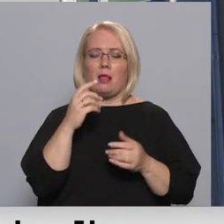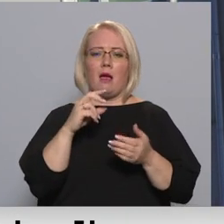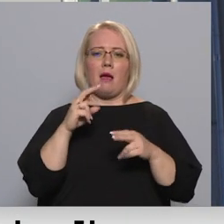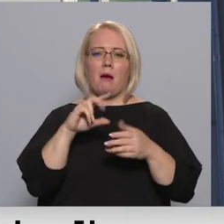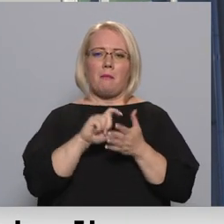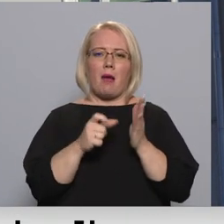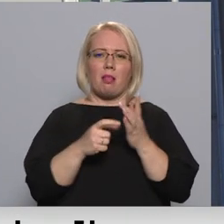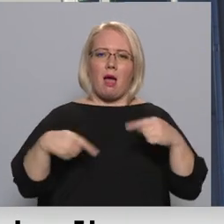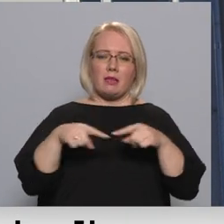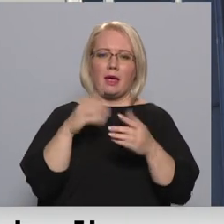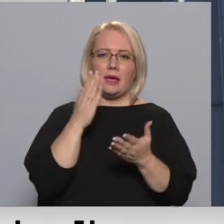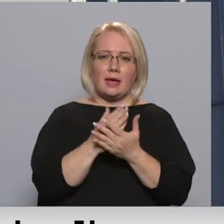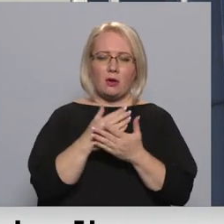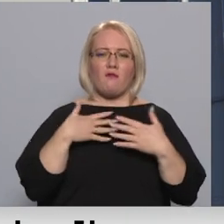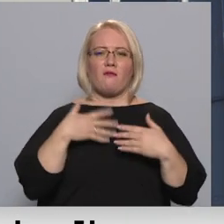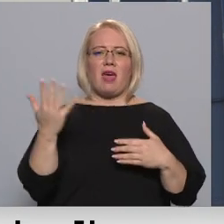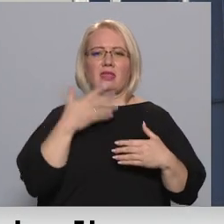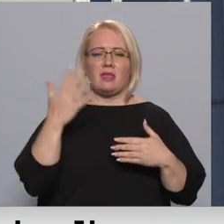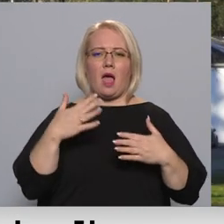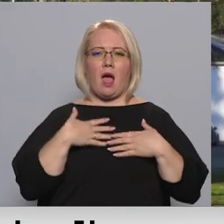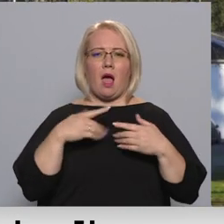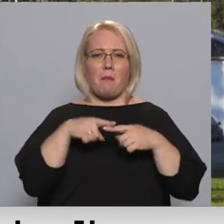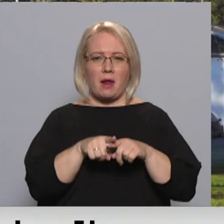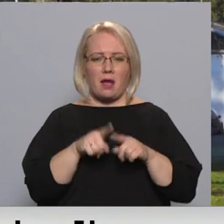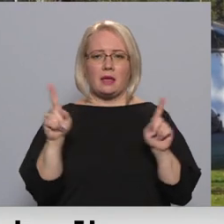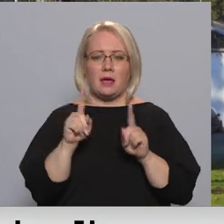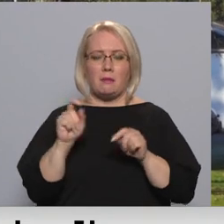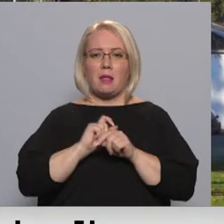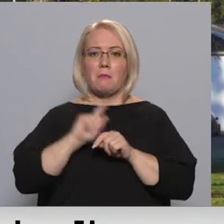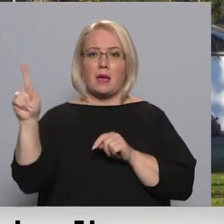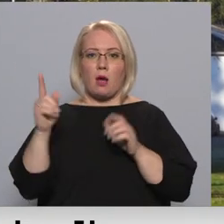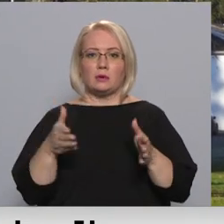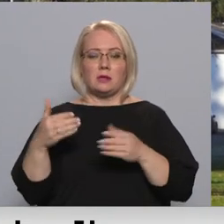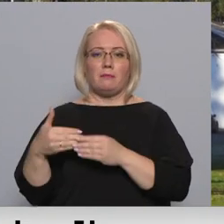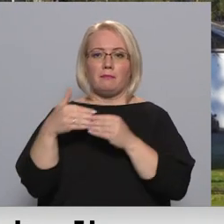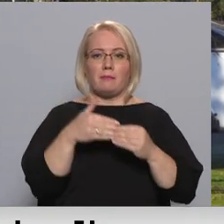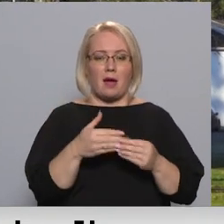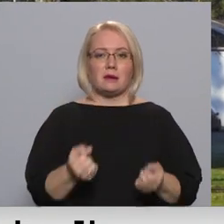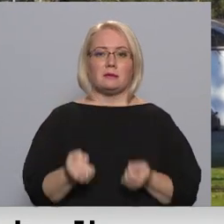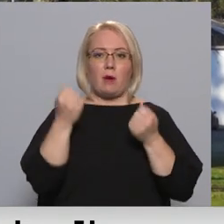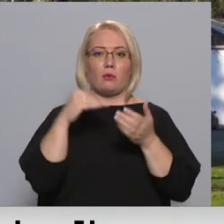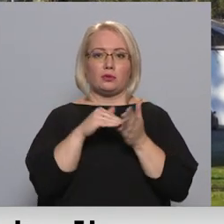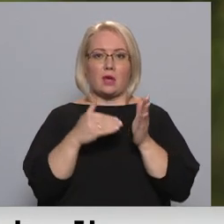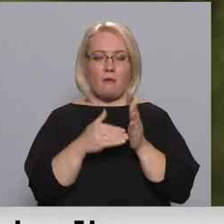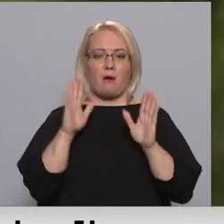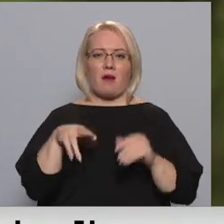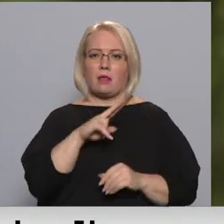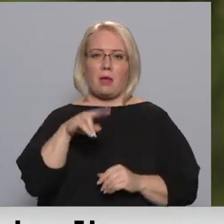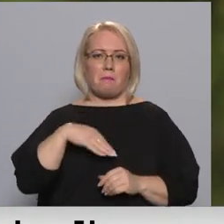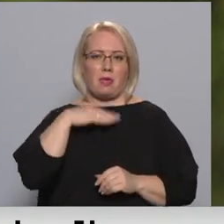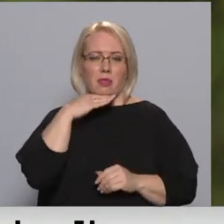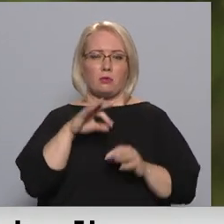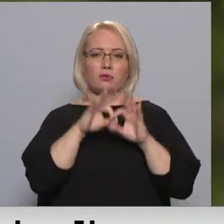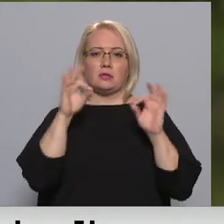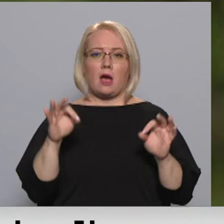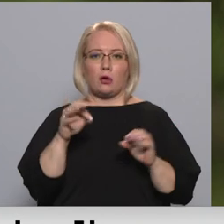un ventilējumajiem aparātiem, taču bažas rada fakts, ka pieaugot stacionēto skaitam ar smagu slimības gaitu, to var nepietikt, un tad sāktos